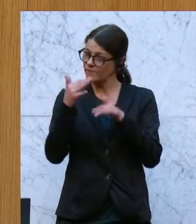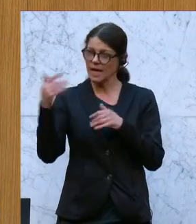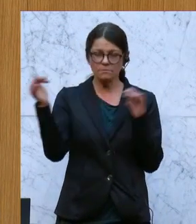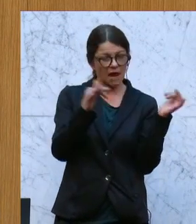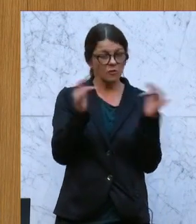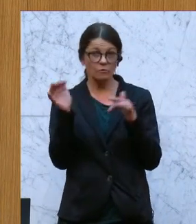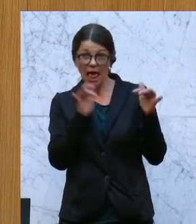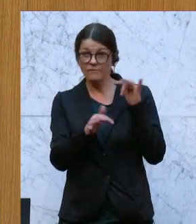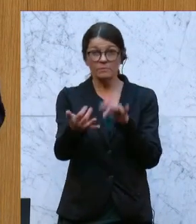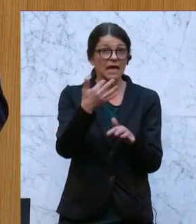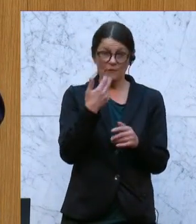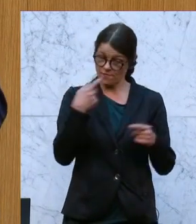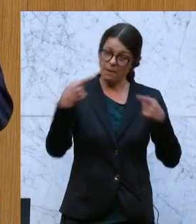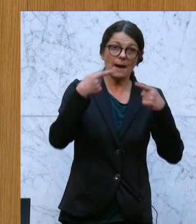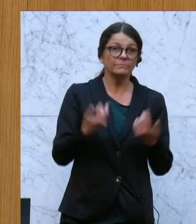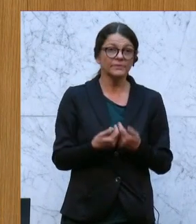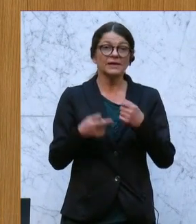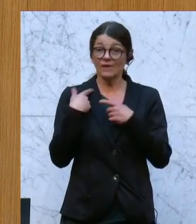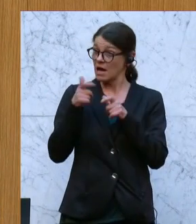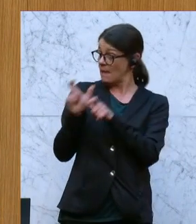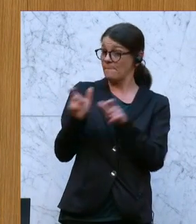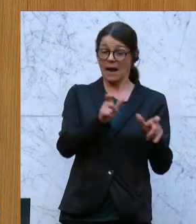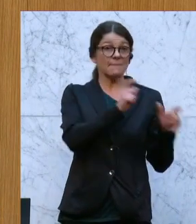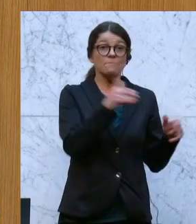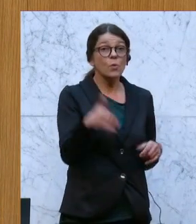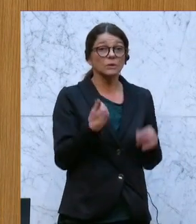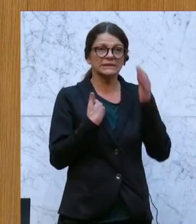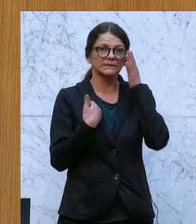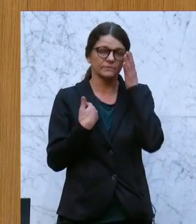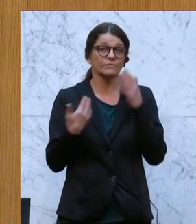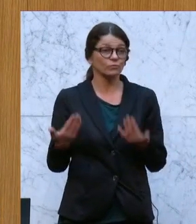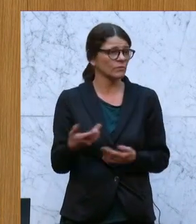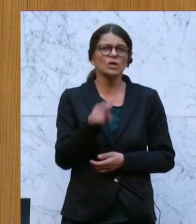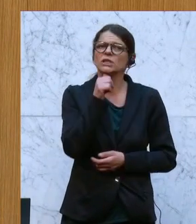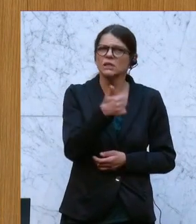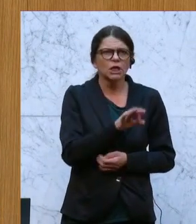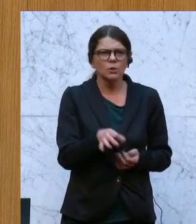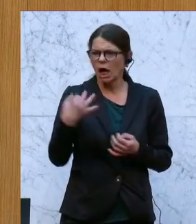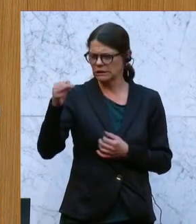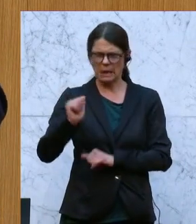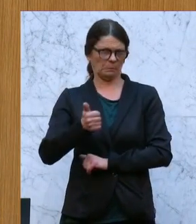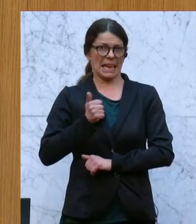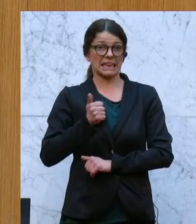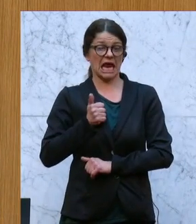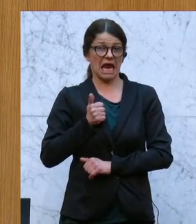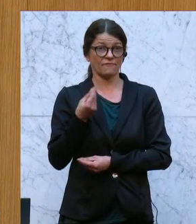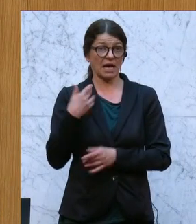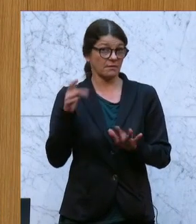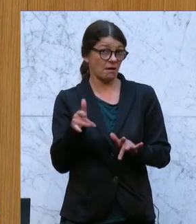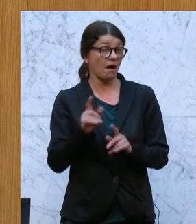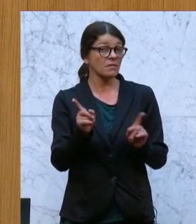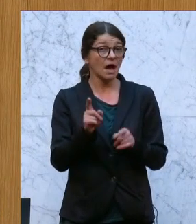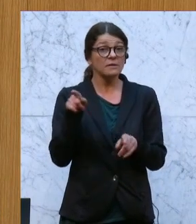suchen die Konfrontation und dagegen müssen wir uns wappnen. Nicht nur durch militärische Fähigkeiten,